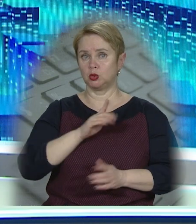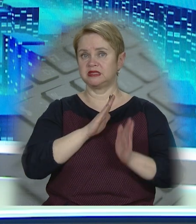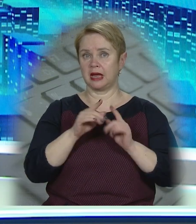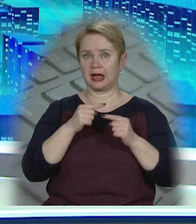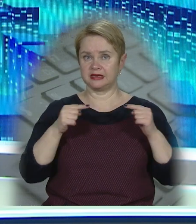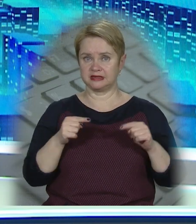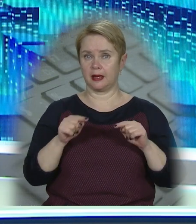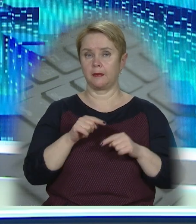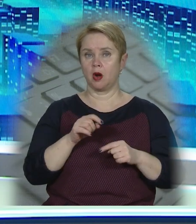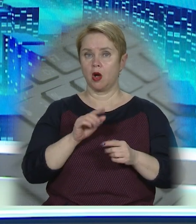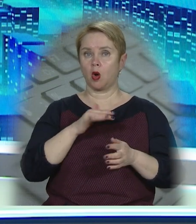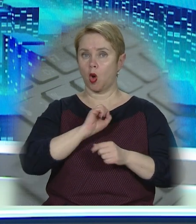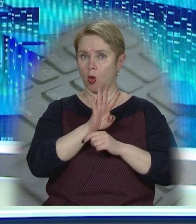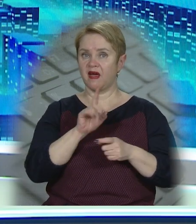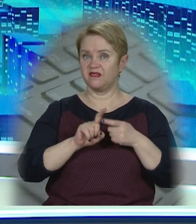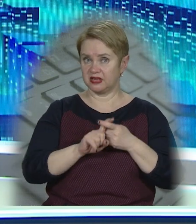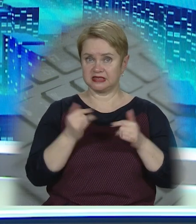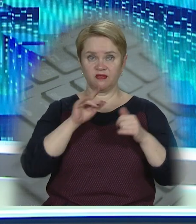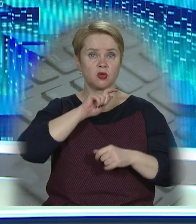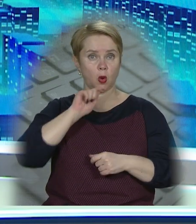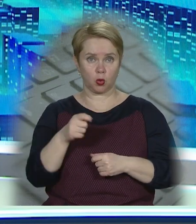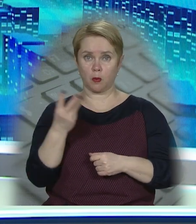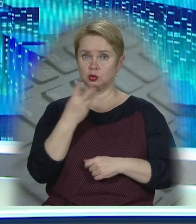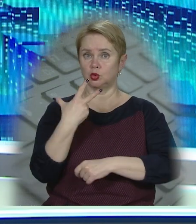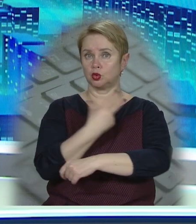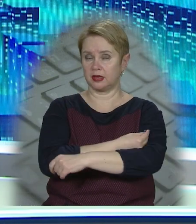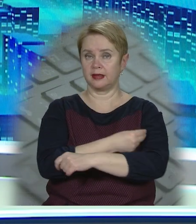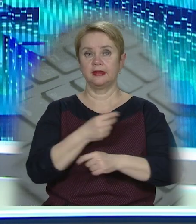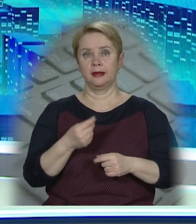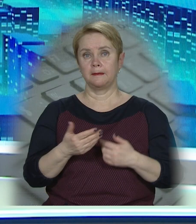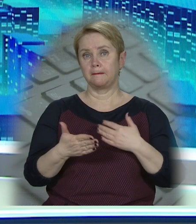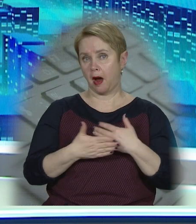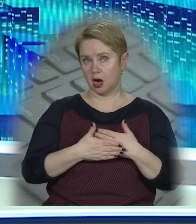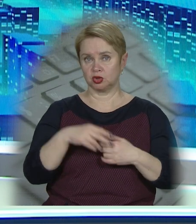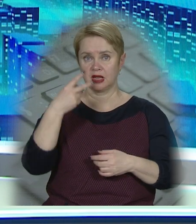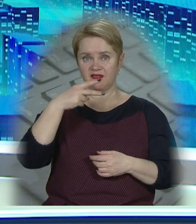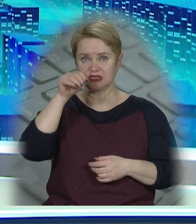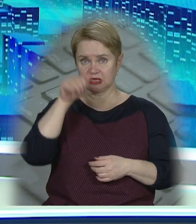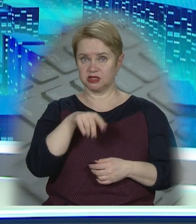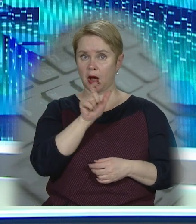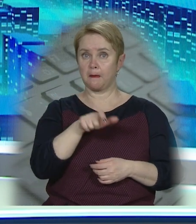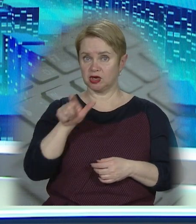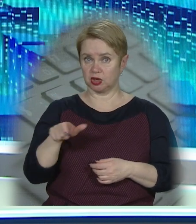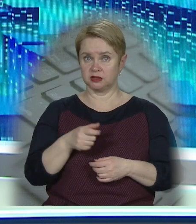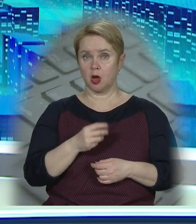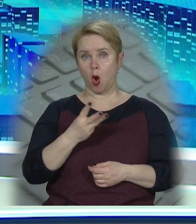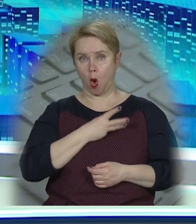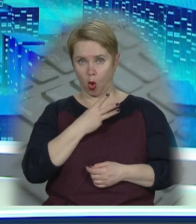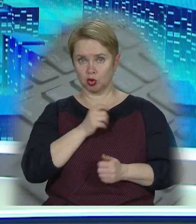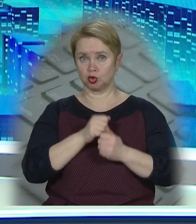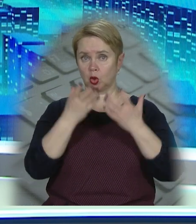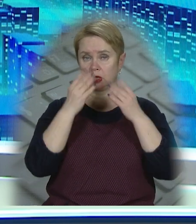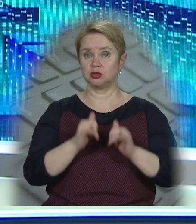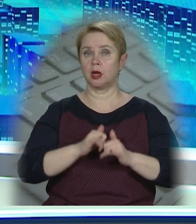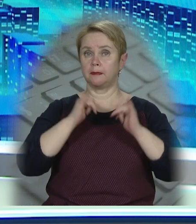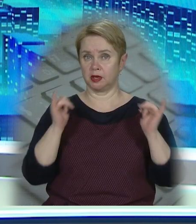систему проти різних варіантів коронавірусу. На сьогодні в Україні бустерною дозою імунізувалися майже 20 тисяч мешканців. І охочих